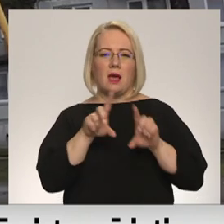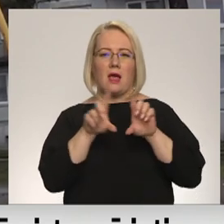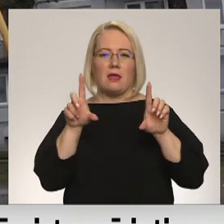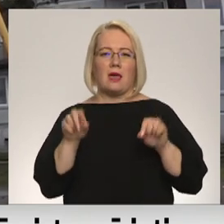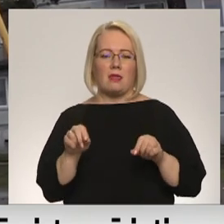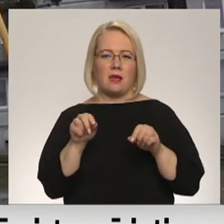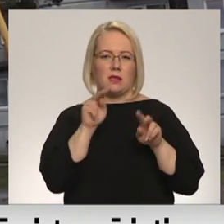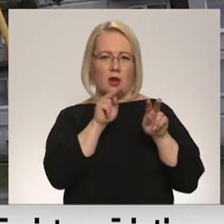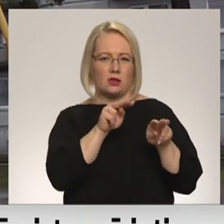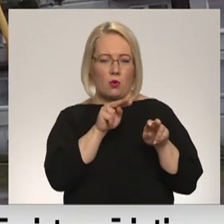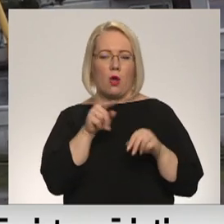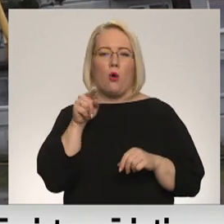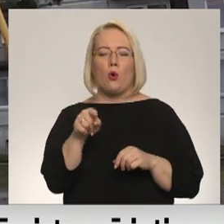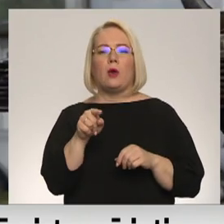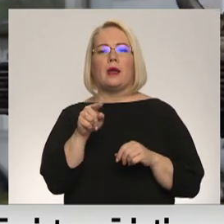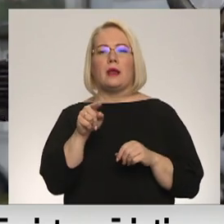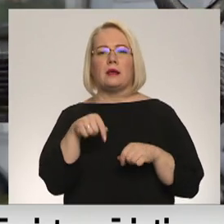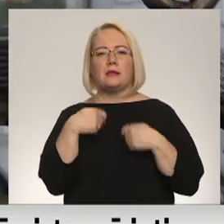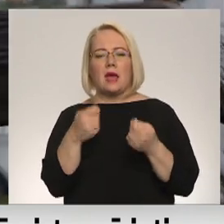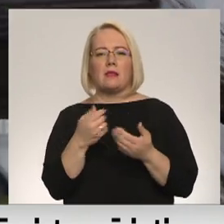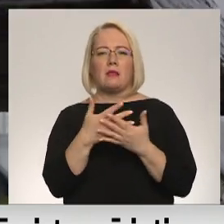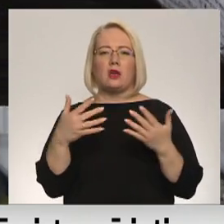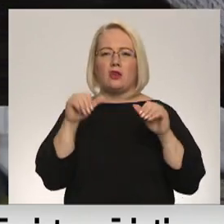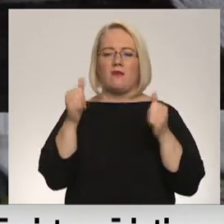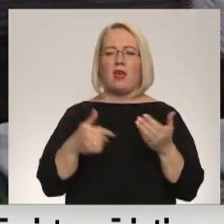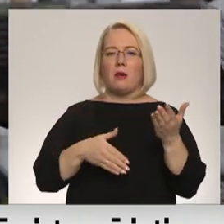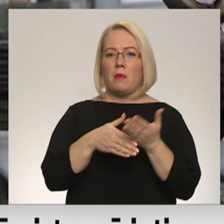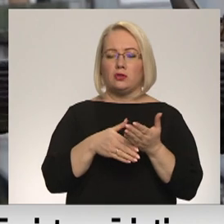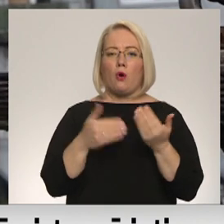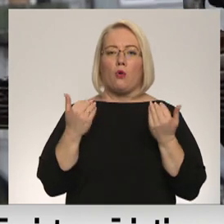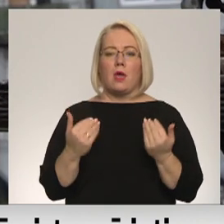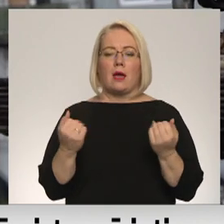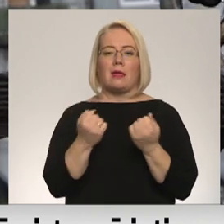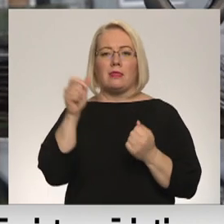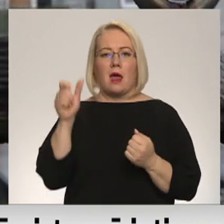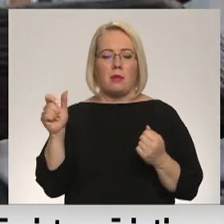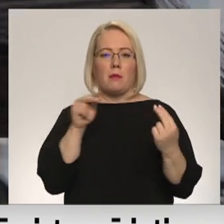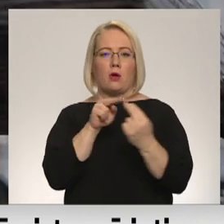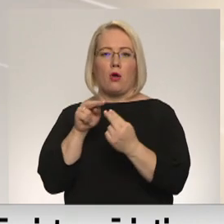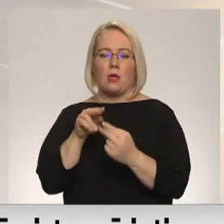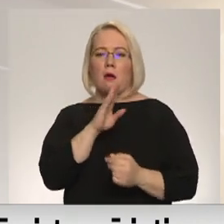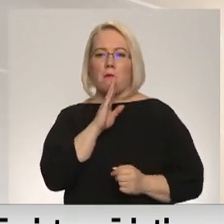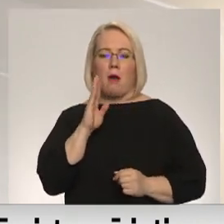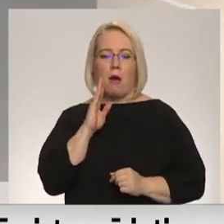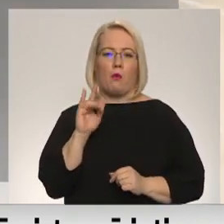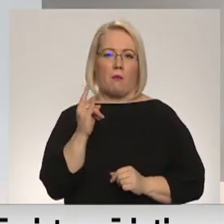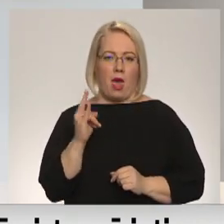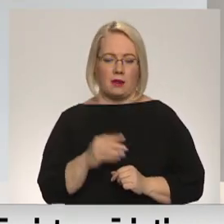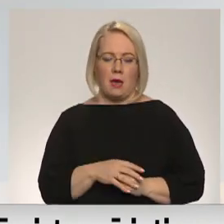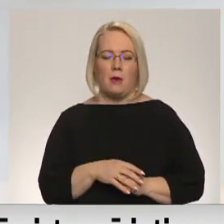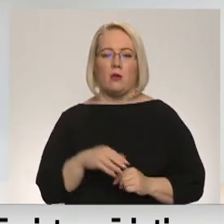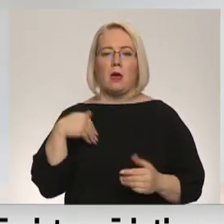Un tā jau iepriekš sniegta dažāda veida palīdzību, kā arī tagad darbinieku uztrot kontakts ar māti un bērniem. Piedāvājam